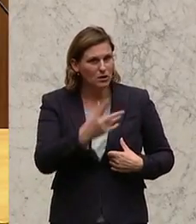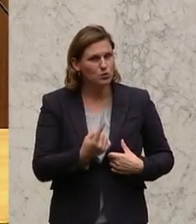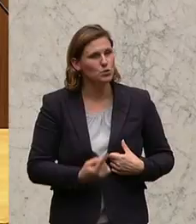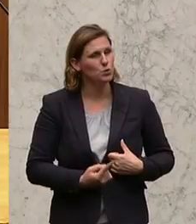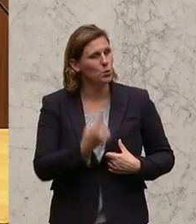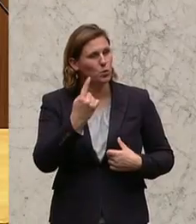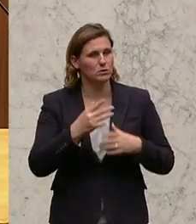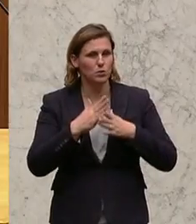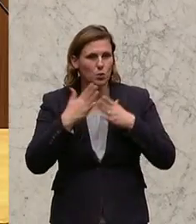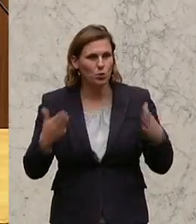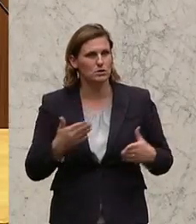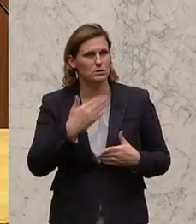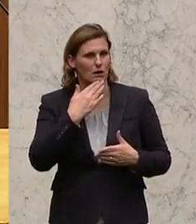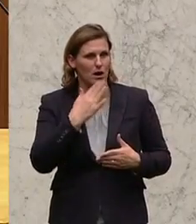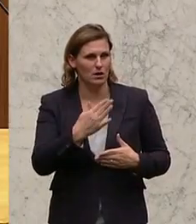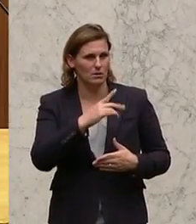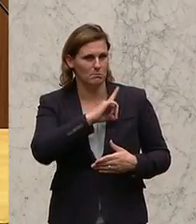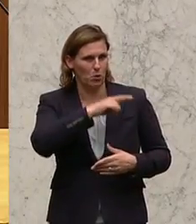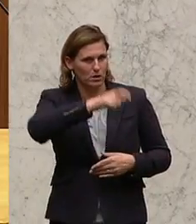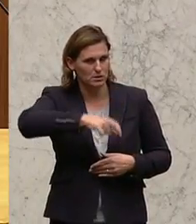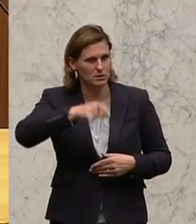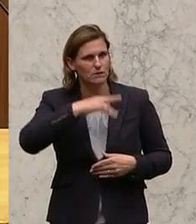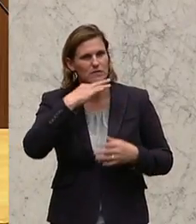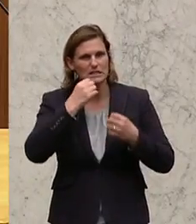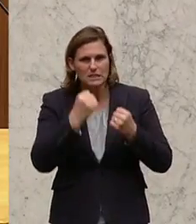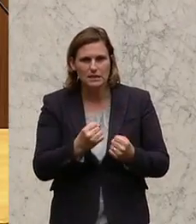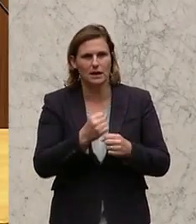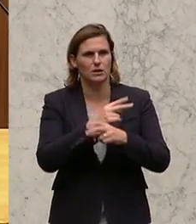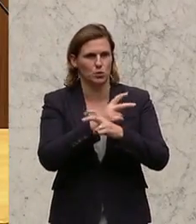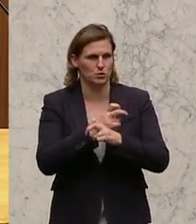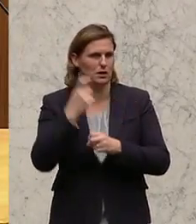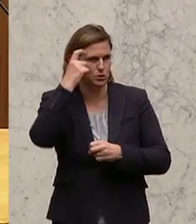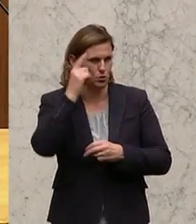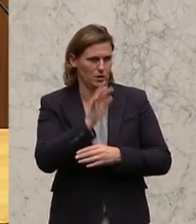Polizistinnen und Polizisten, die jeden Tag für die Sicherheit Österreichs sorgen.